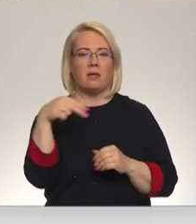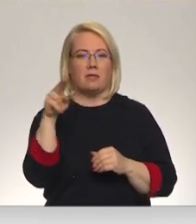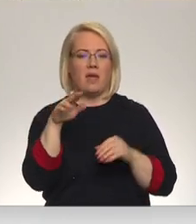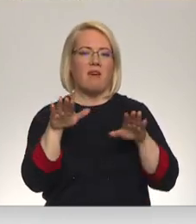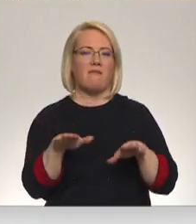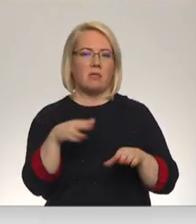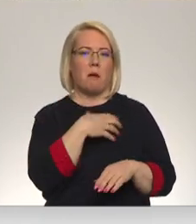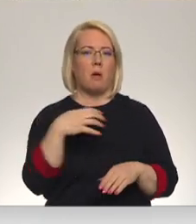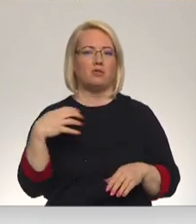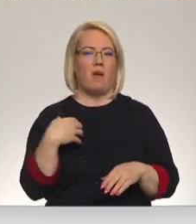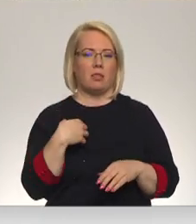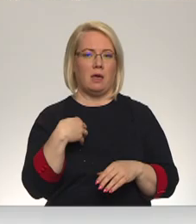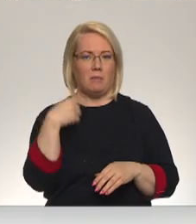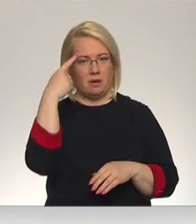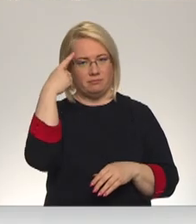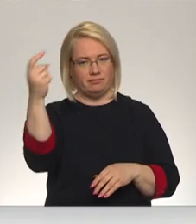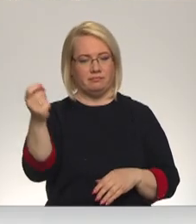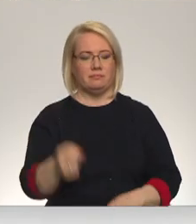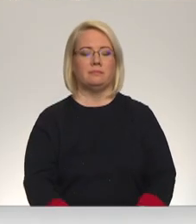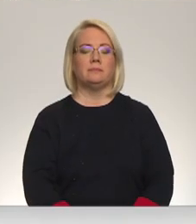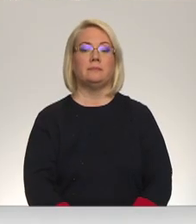Beatrice Jakobsā, Nervis Gailums, Latgales regionālā televīzija.